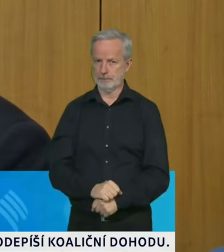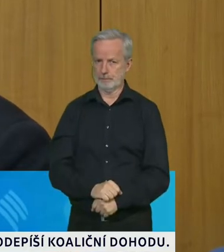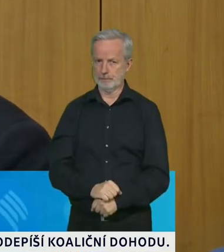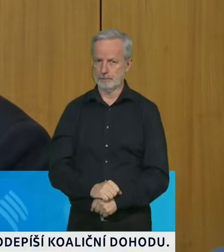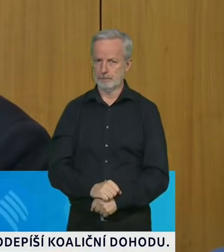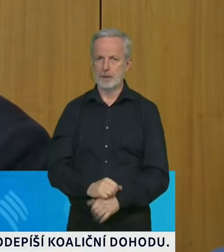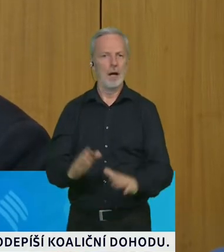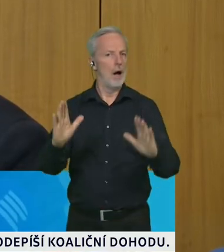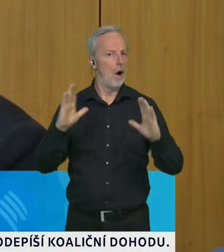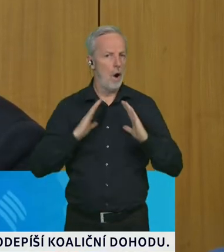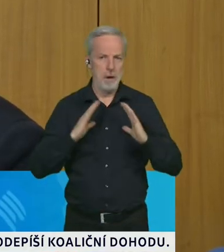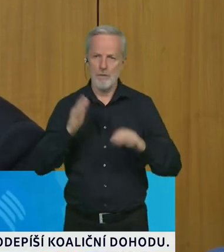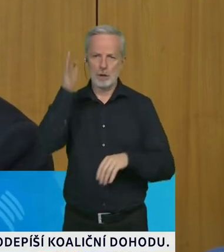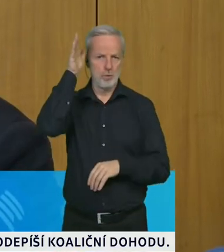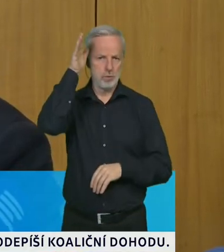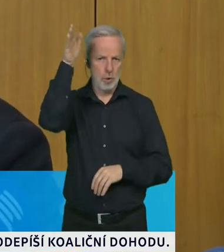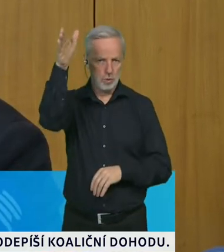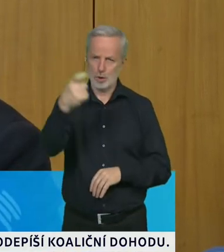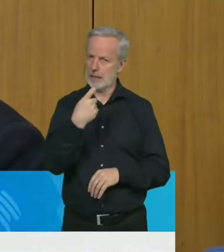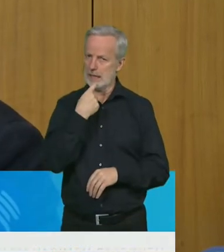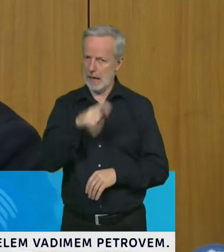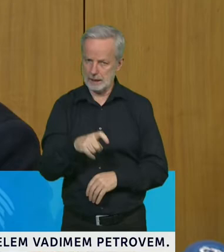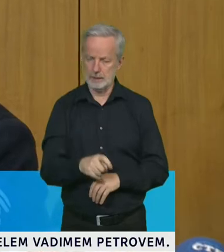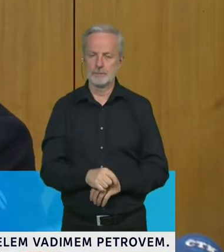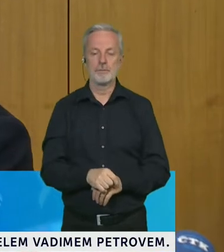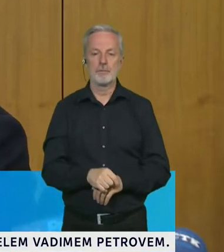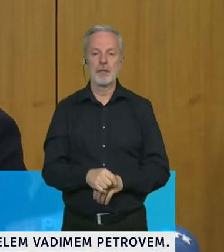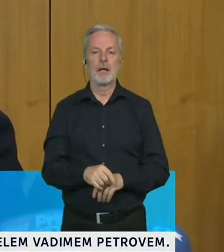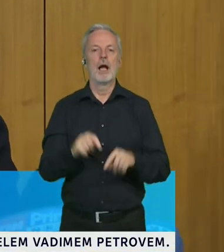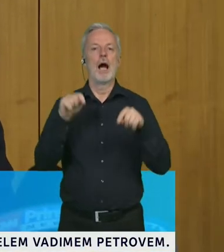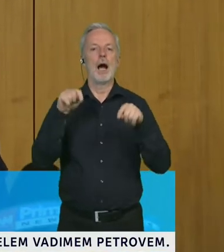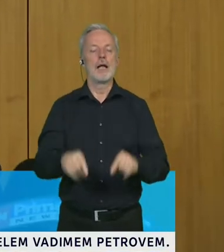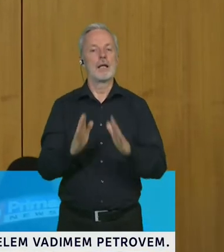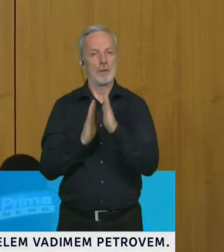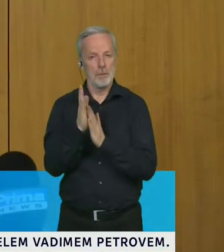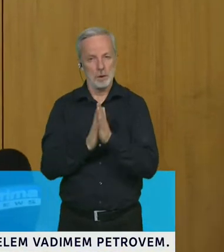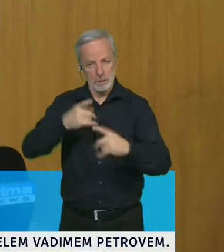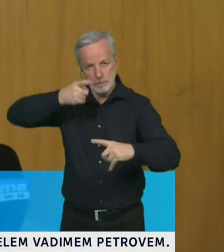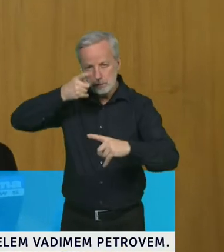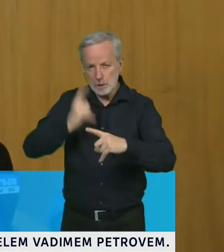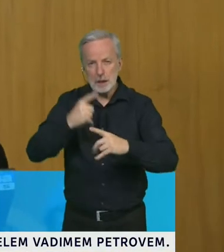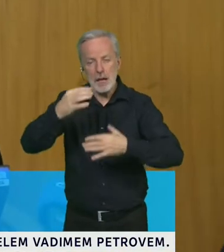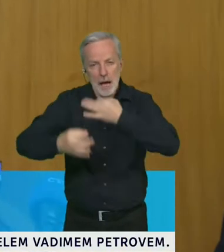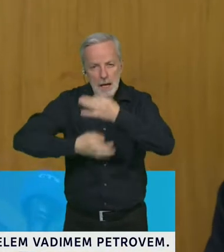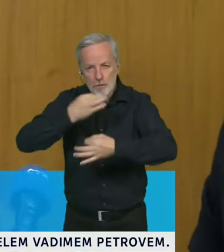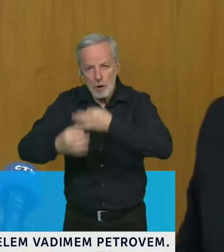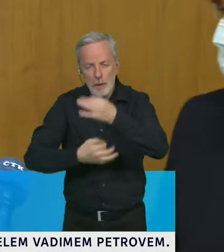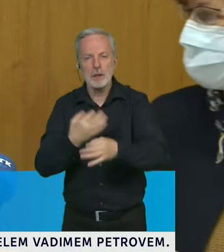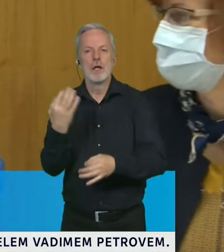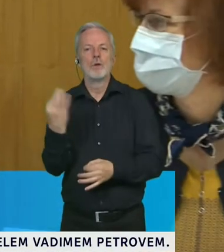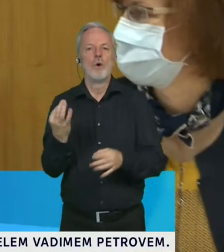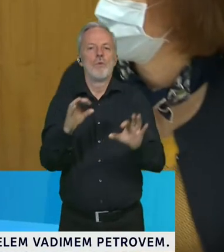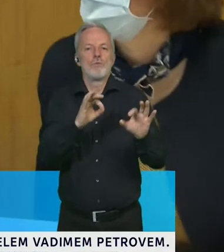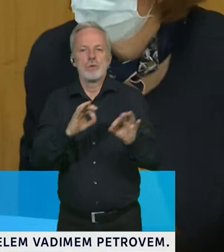Já bych nyní poprosil právě o konkrétní informace o tom probíhajícím i připravovaném testování